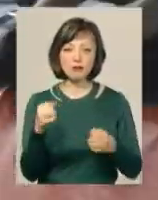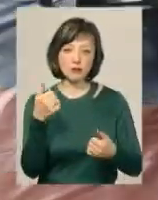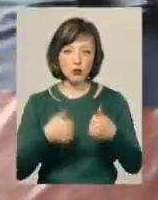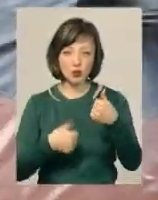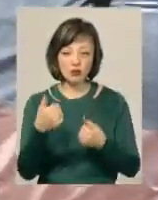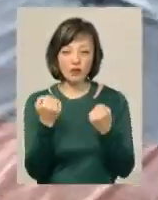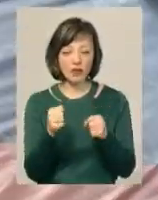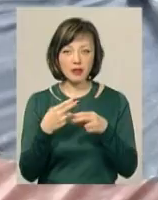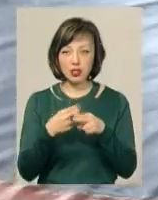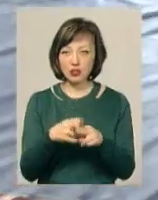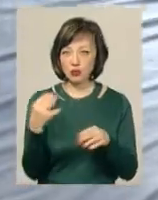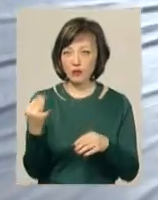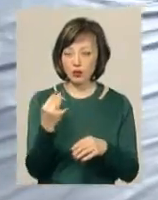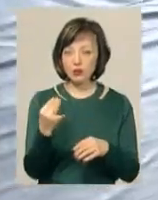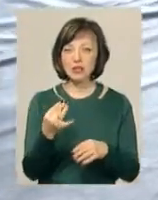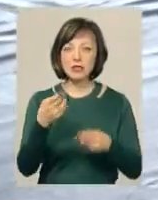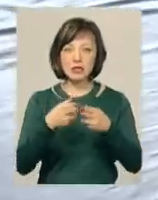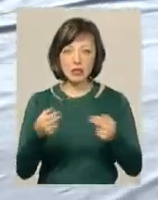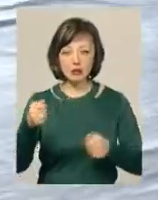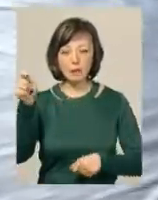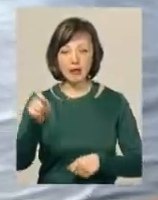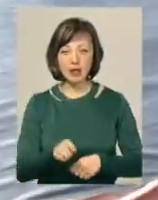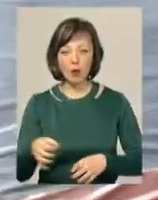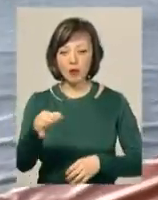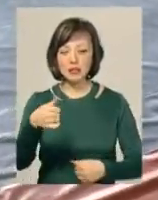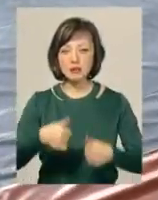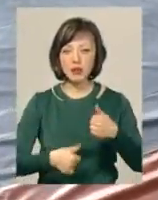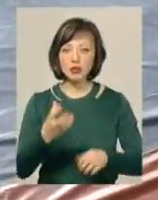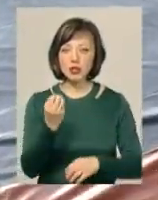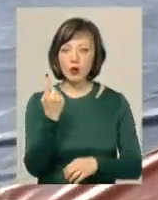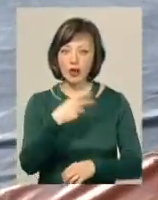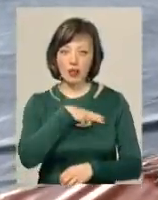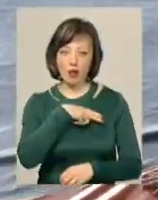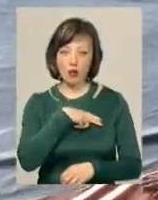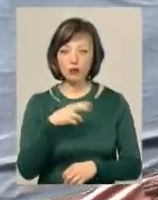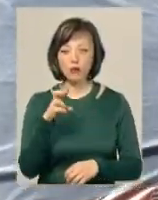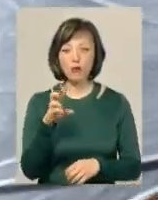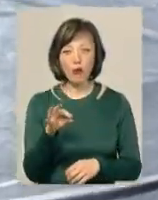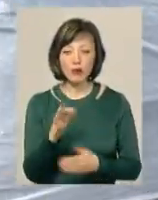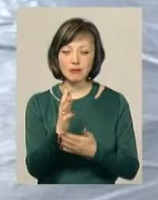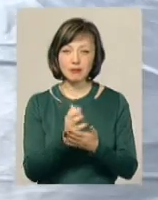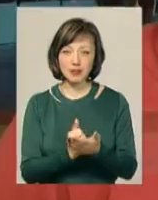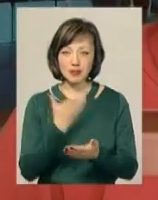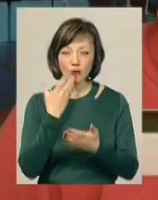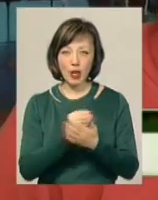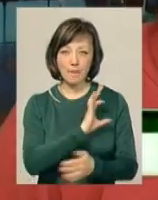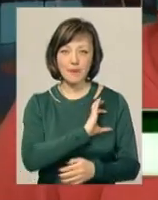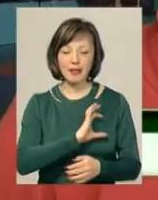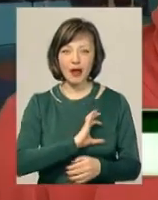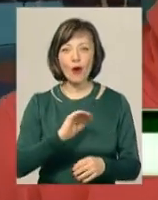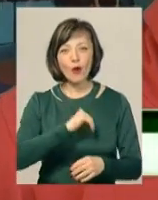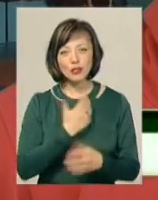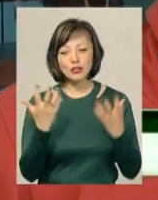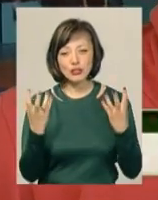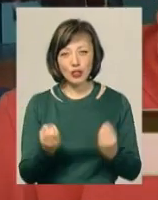чисто технічно і видовищно. Юнак зізнався, приїхав на обласні змагання за ще однією нагородою, бо колекціонує свої медалі. Хотілося би